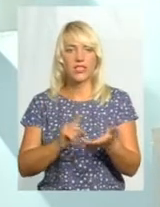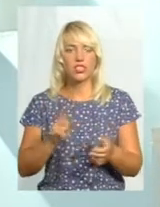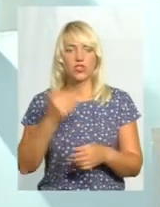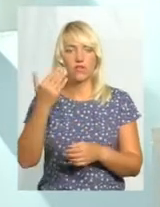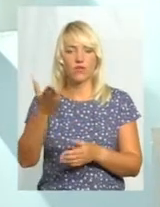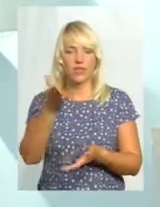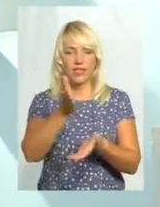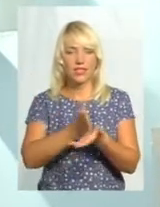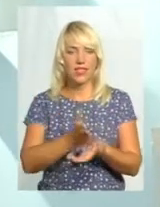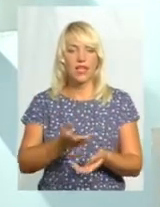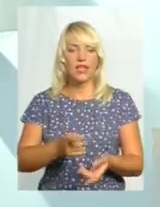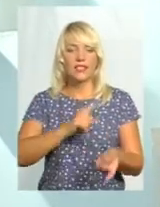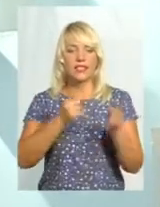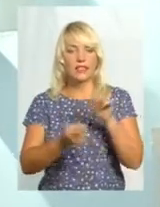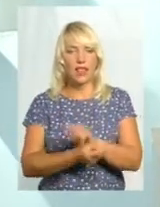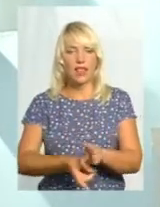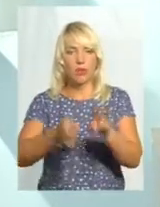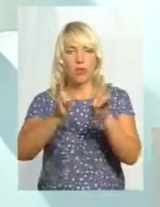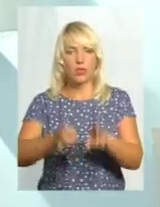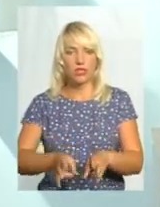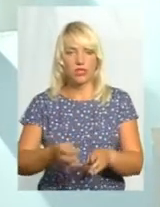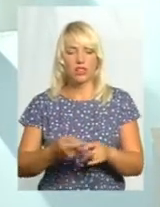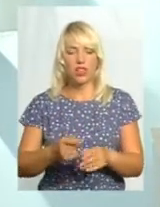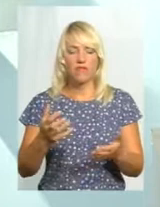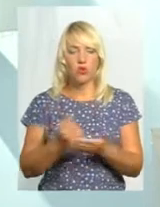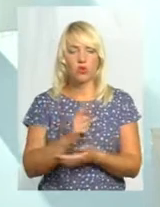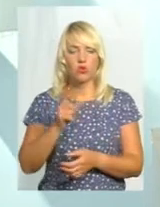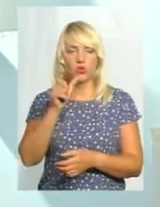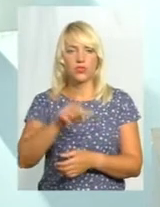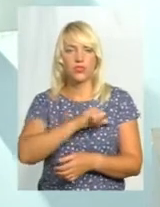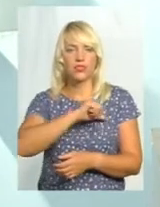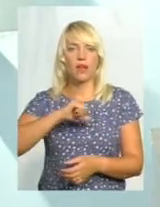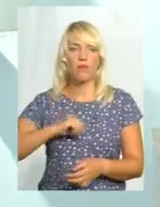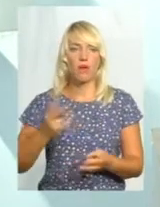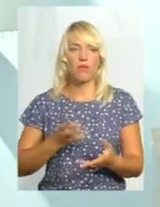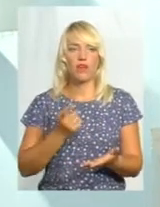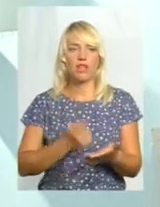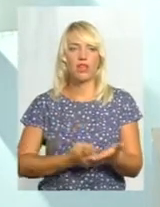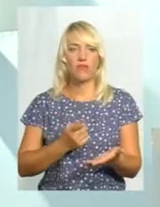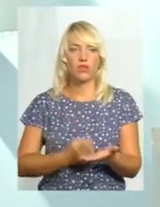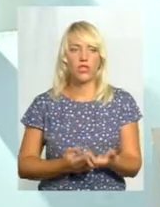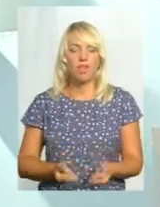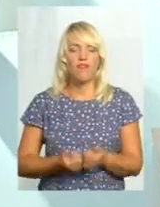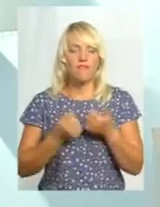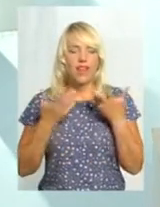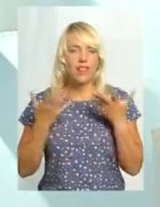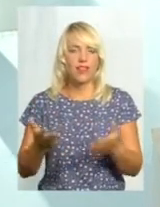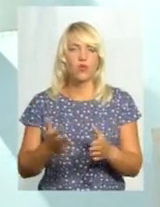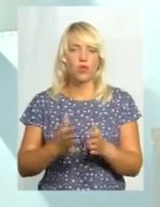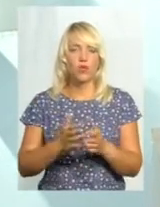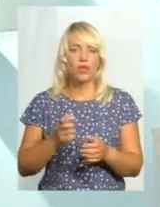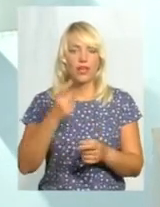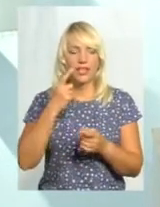стали постраждалими, що вони постраждали. Виходить, що сама людина має доводити це великою кількостю різної